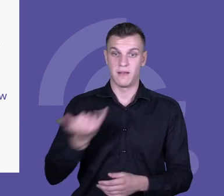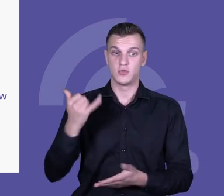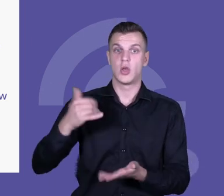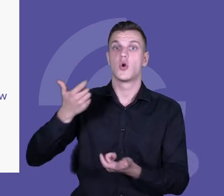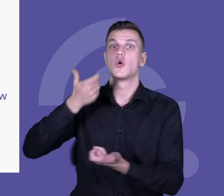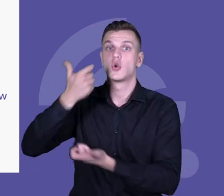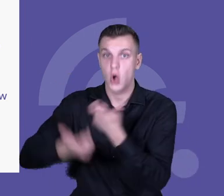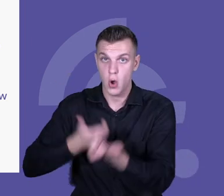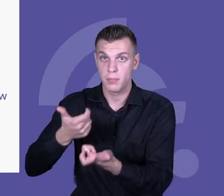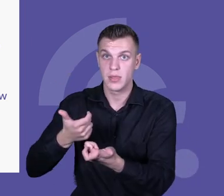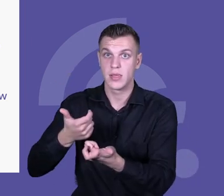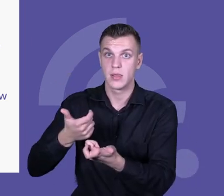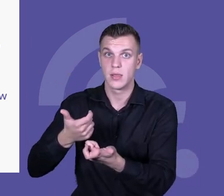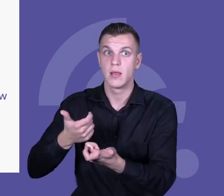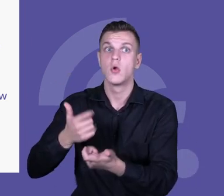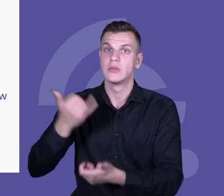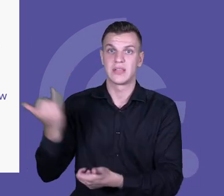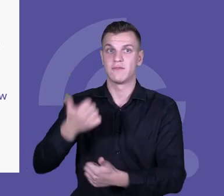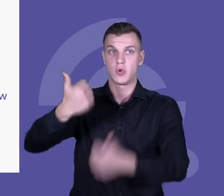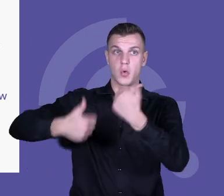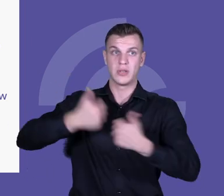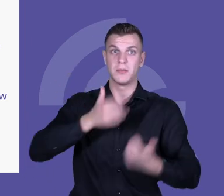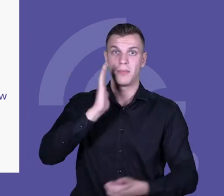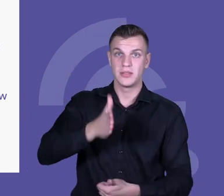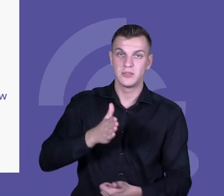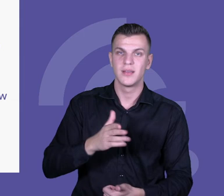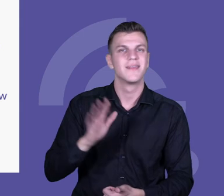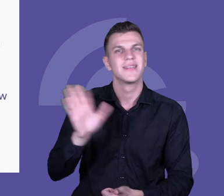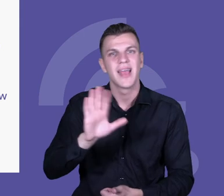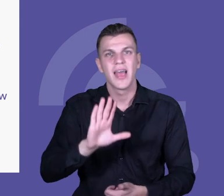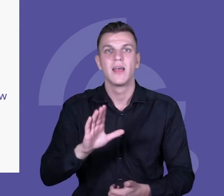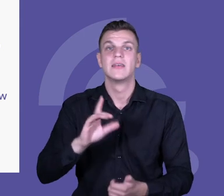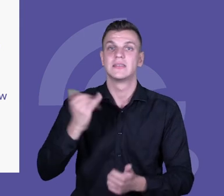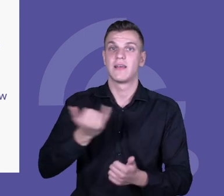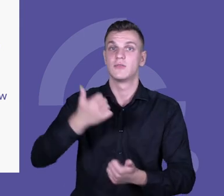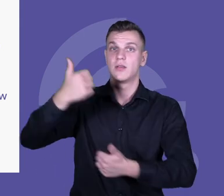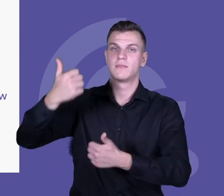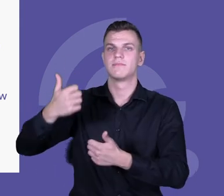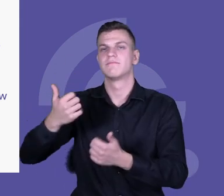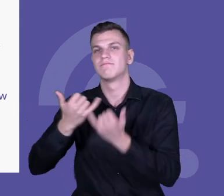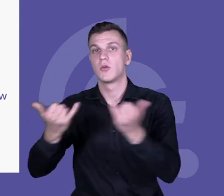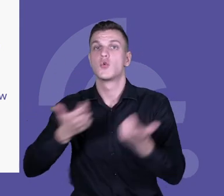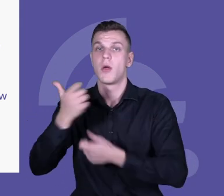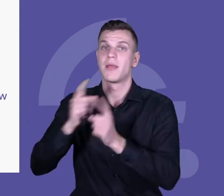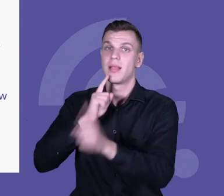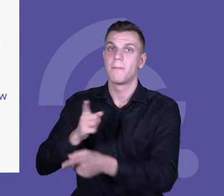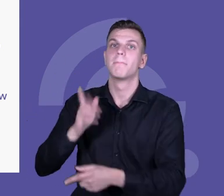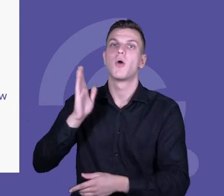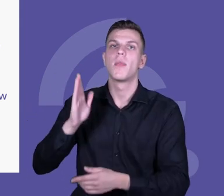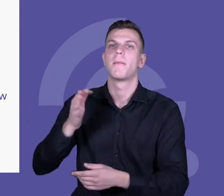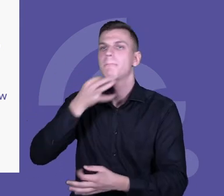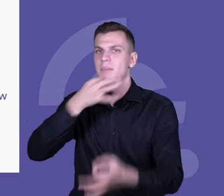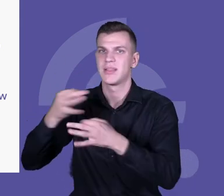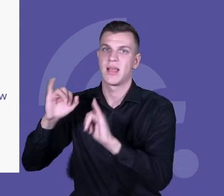rozwijała kompetencje. Żeby ona rozwijała kompetencje, ona musi być między innymi zakończona informacją zwrotną. Nie chodzi o to, żeby tylko robić,